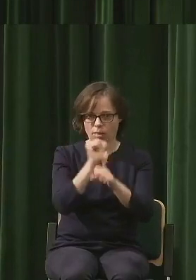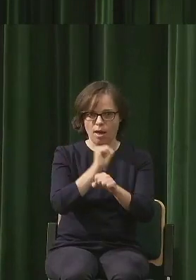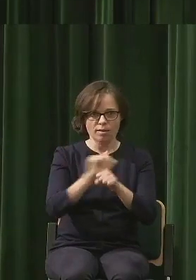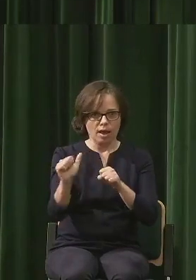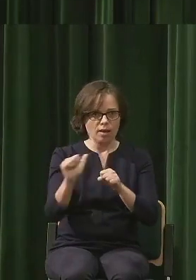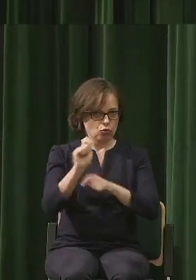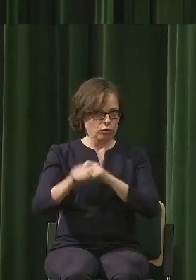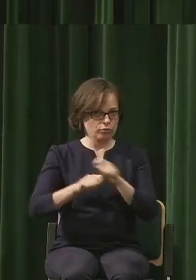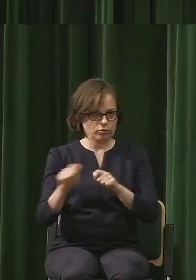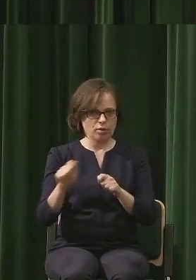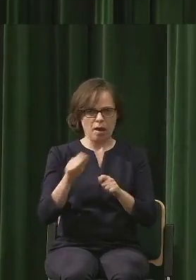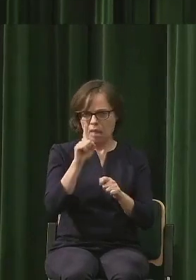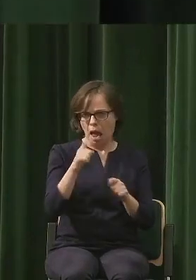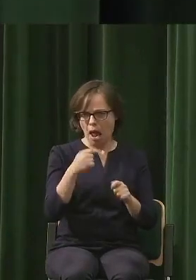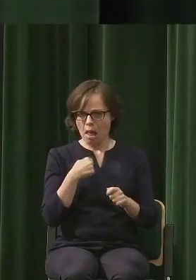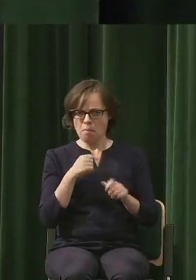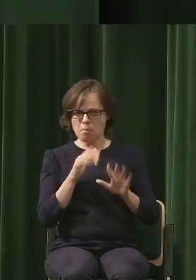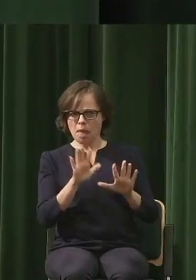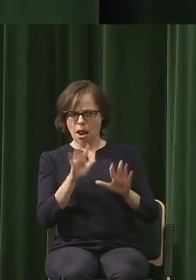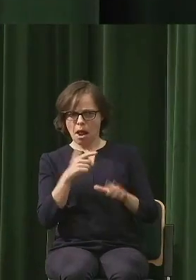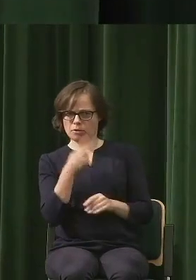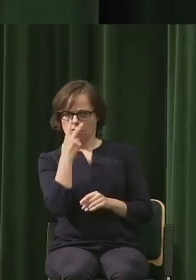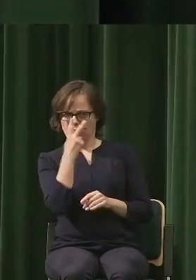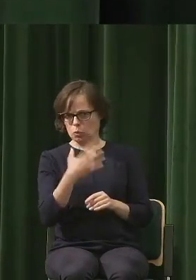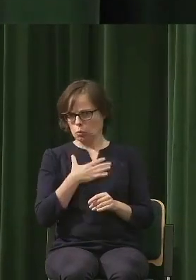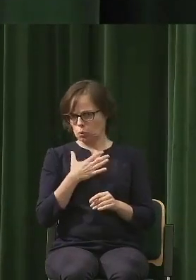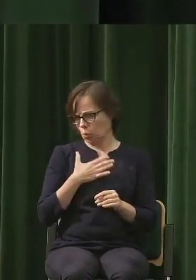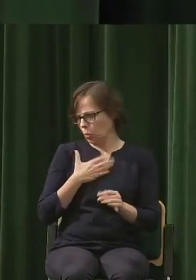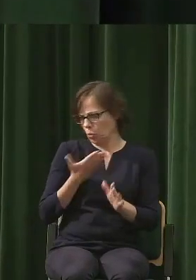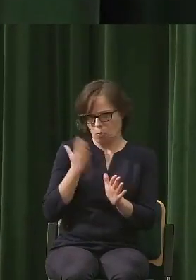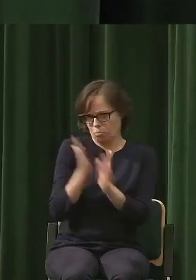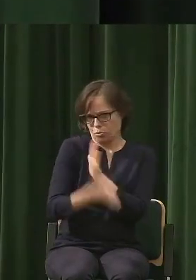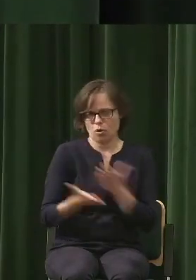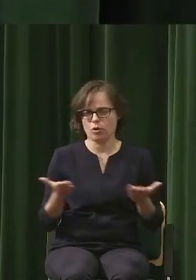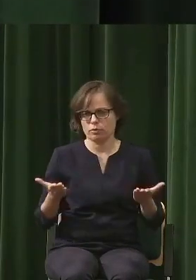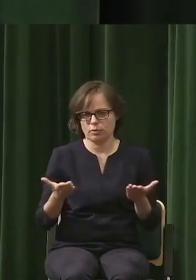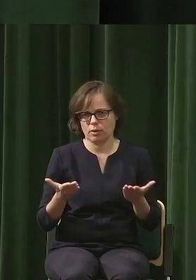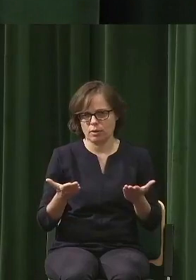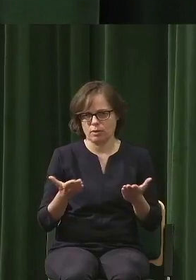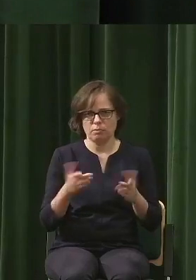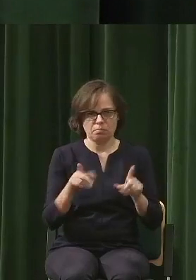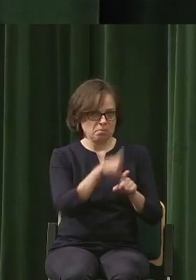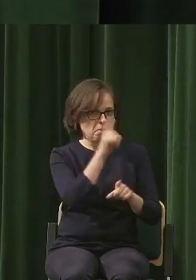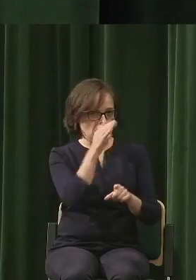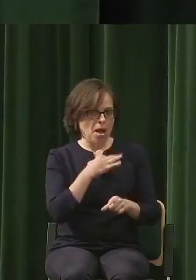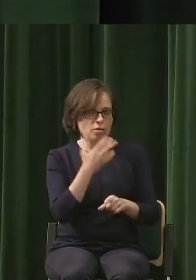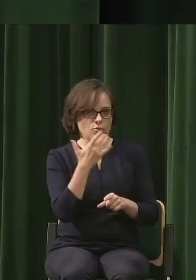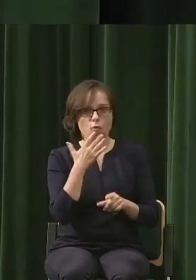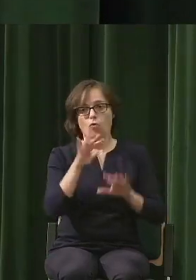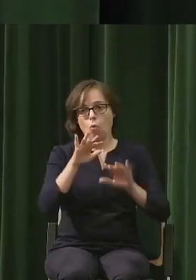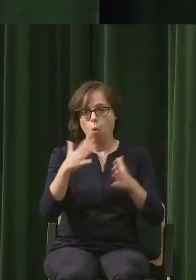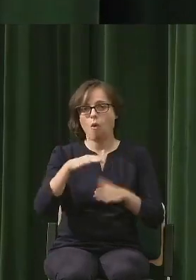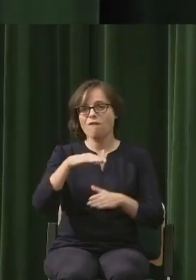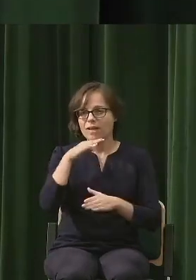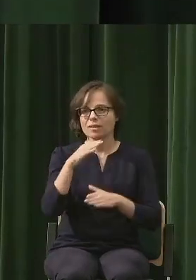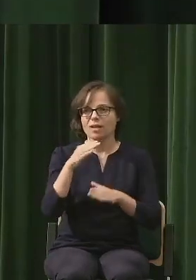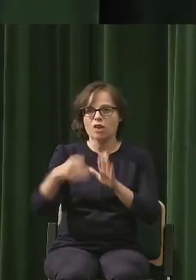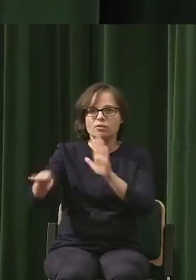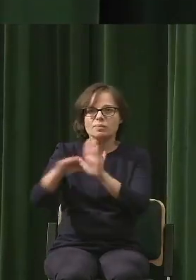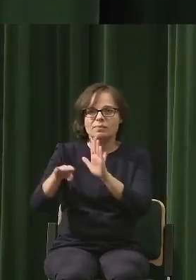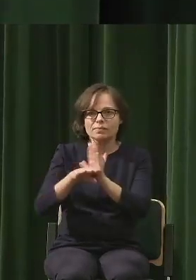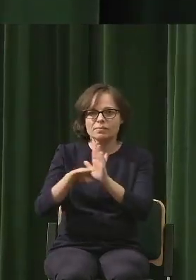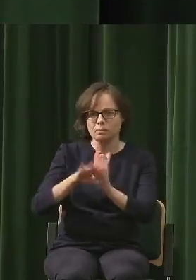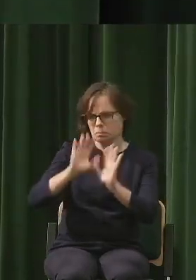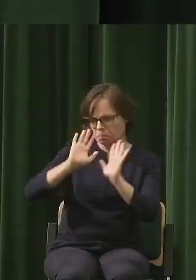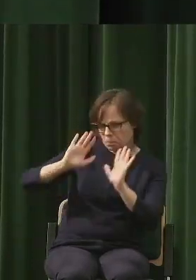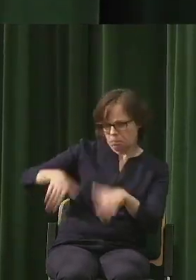wydaje się to dosyć proste. tak jak pani to mówi. Wystarczy odpuścić sobie wiele rzeczy. Nawet